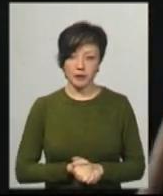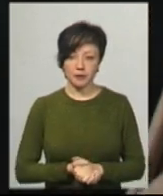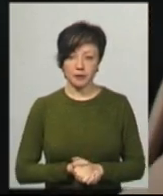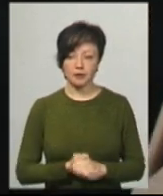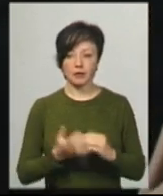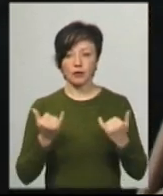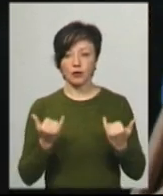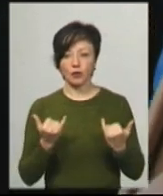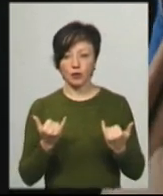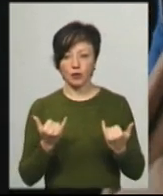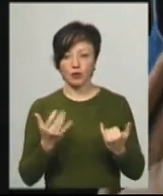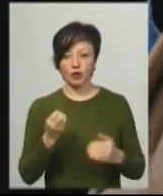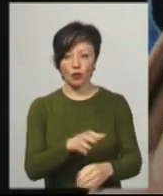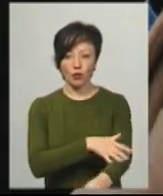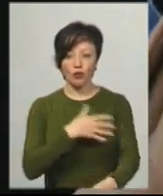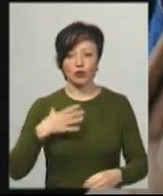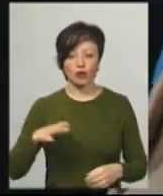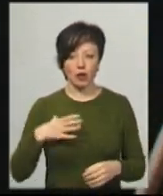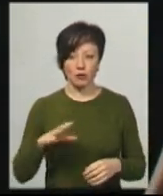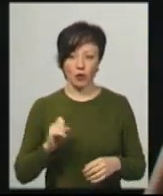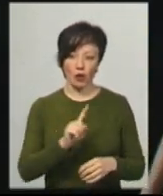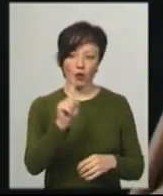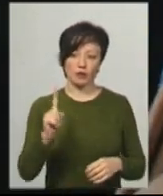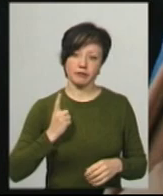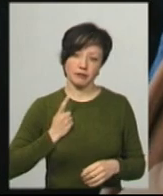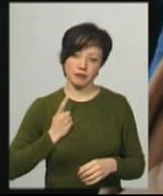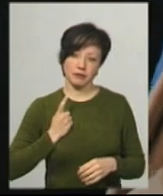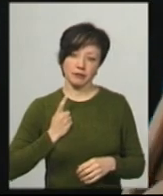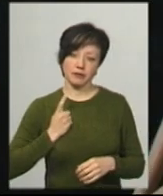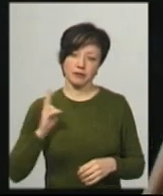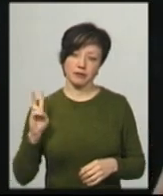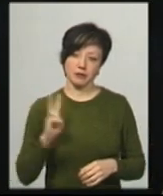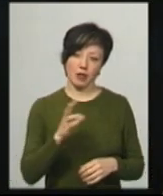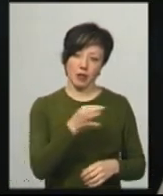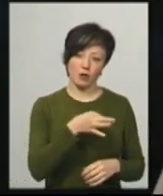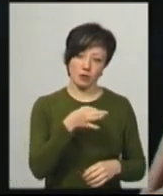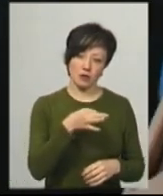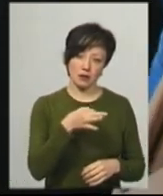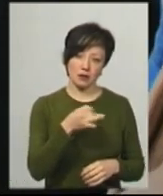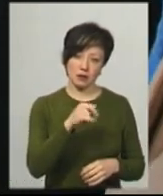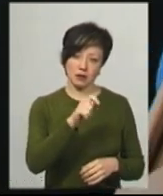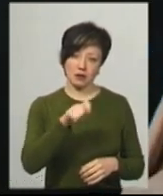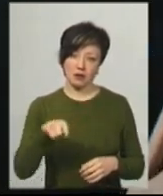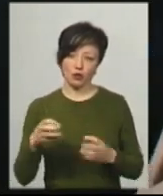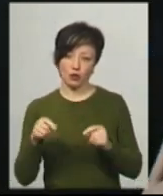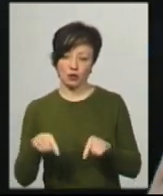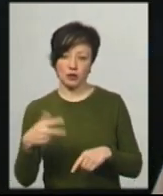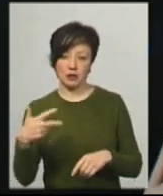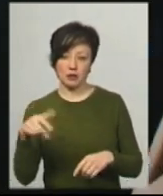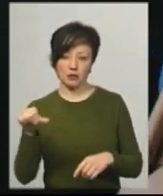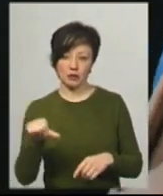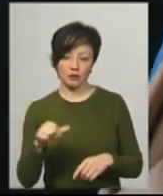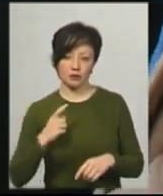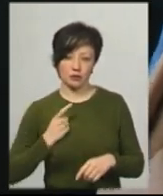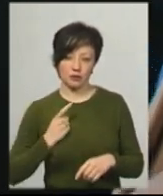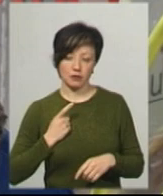Сьогодні ще його довго було чекати. Я ще десь годину чекав тільки на Озерні, і зараз ще тут десь хвилин 30 чекав,